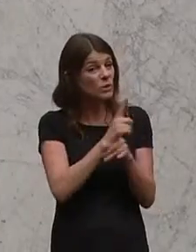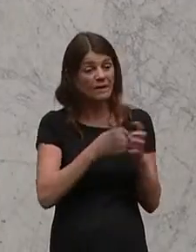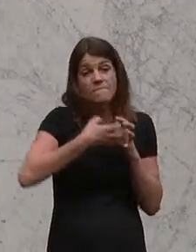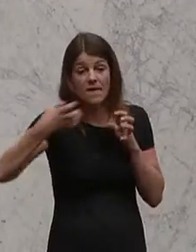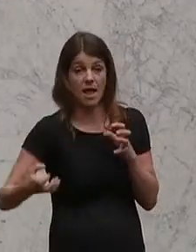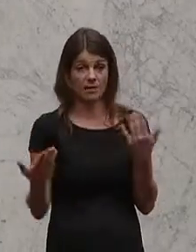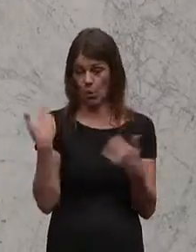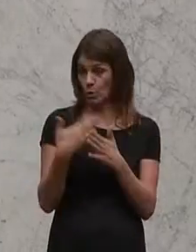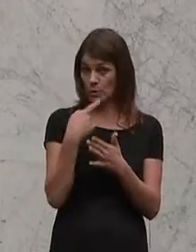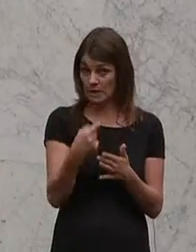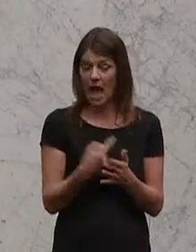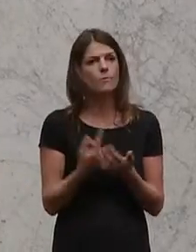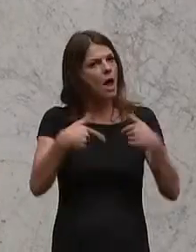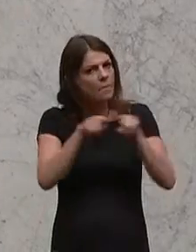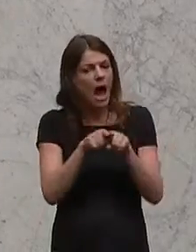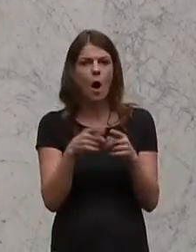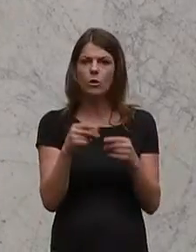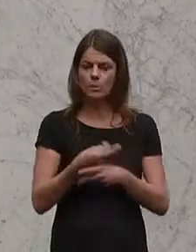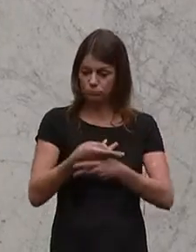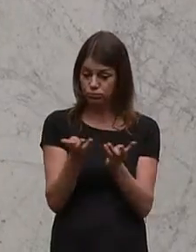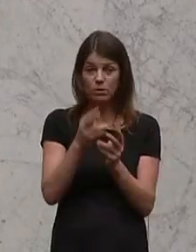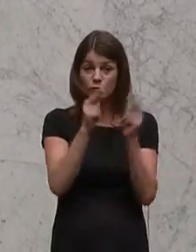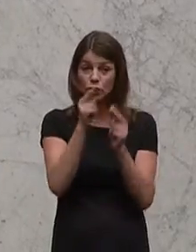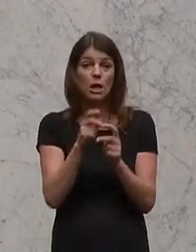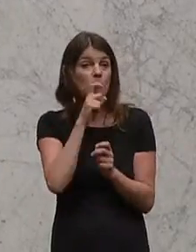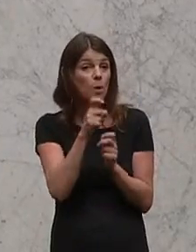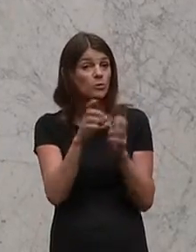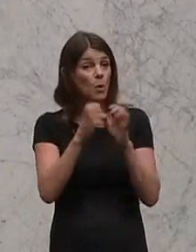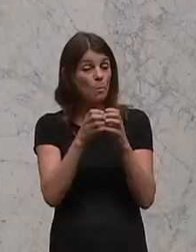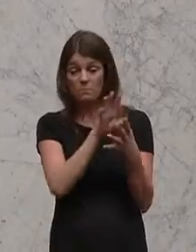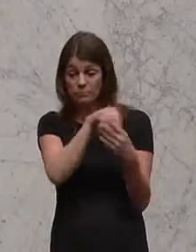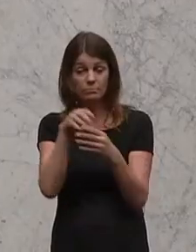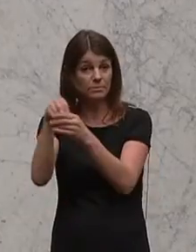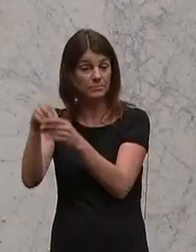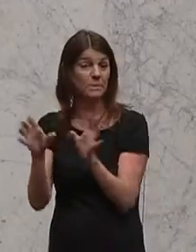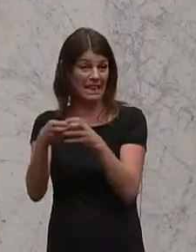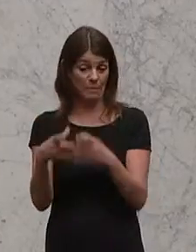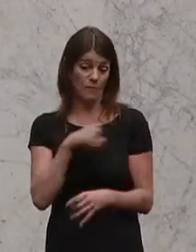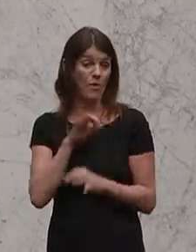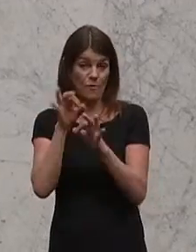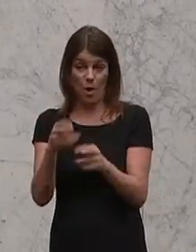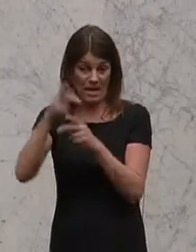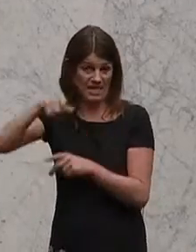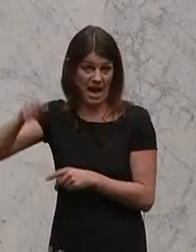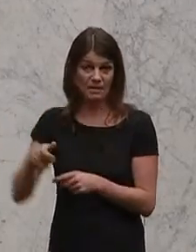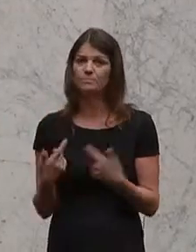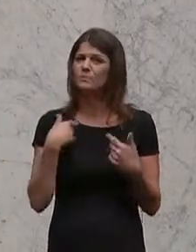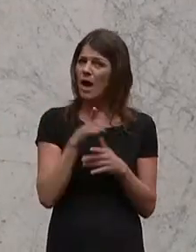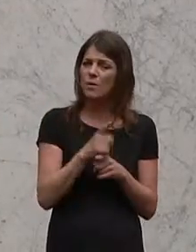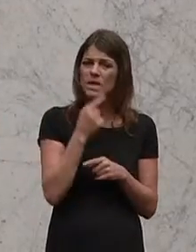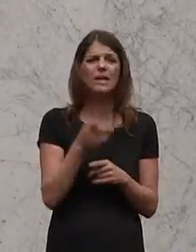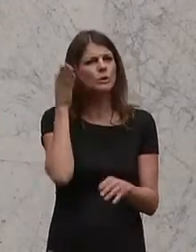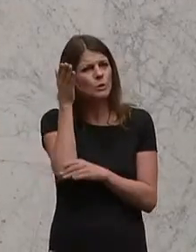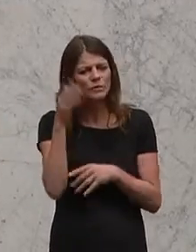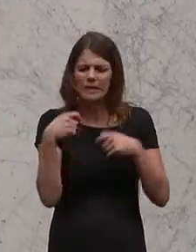angesprochen haben, und auch mit den multiprofessionellen Teams. Und das möchte ich schon auch sagen, es wird auch in Zukunft